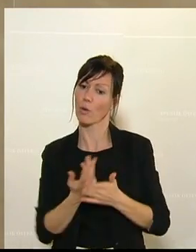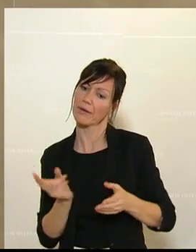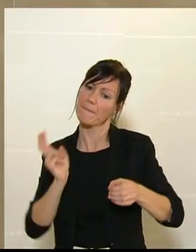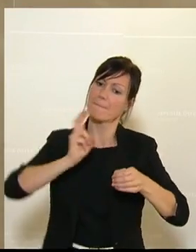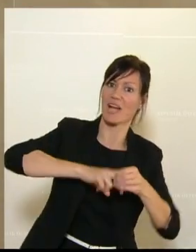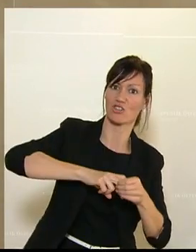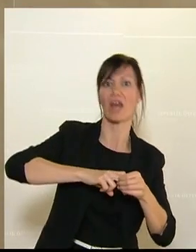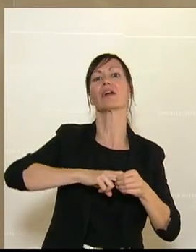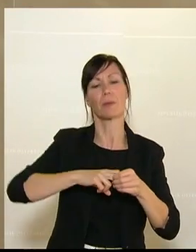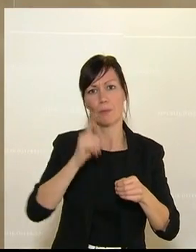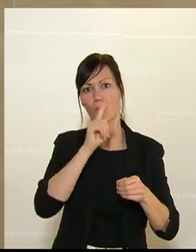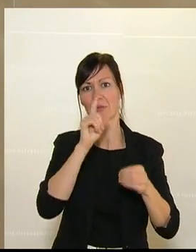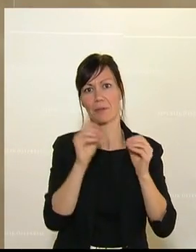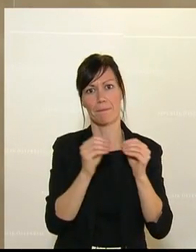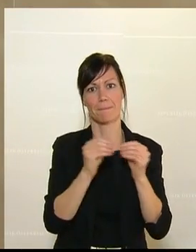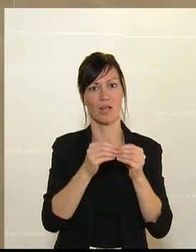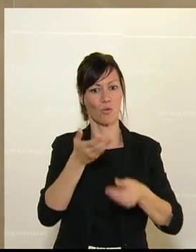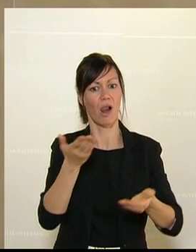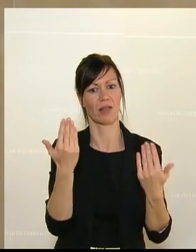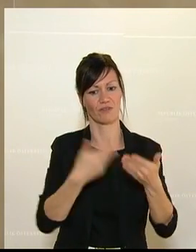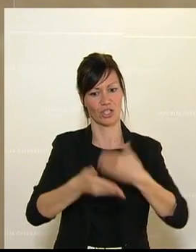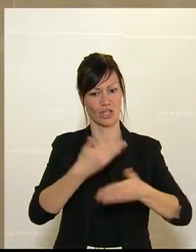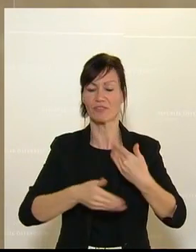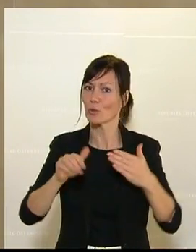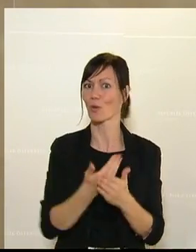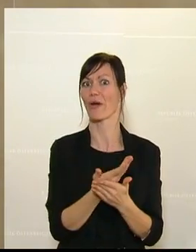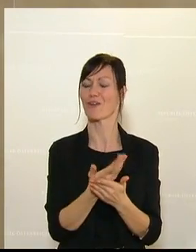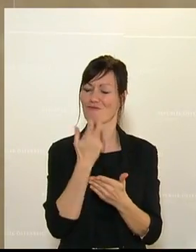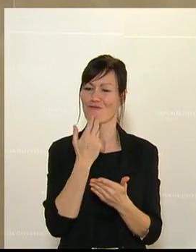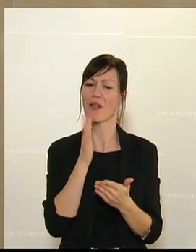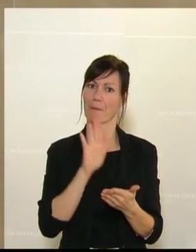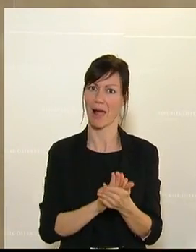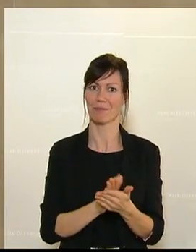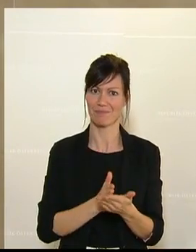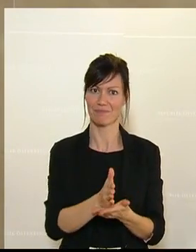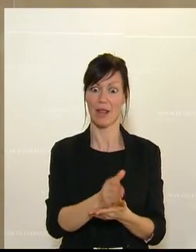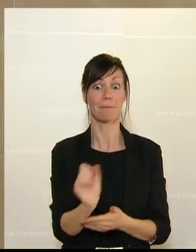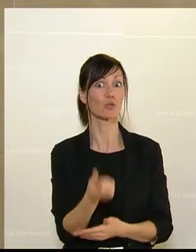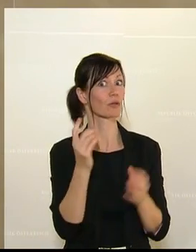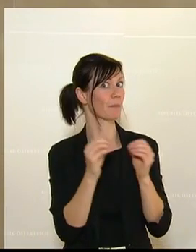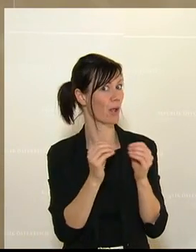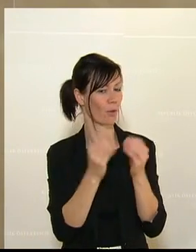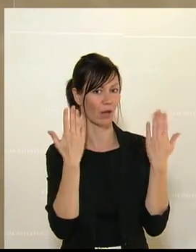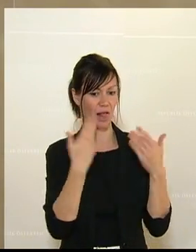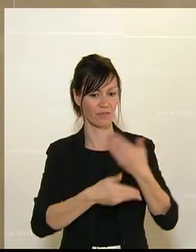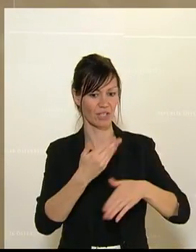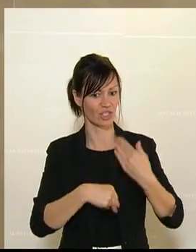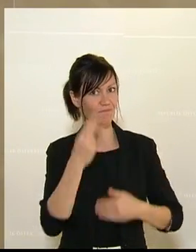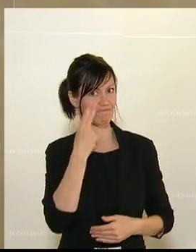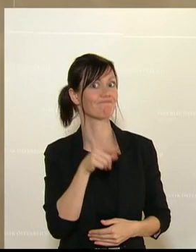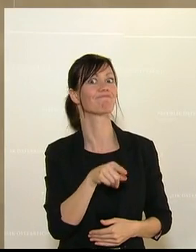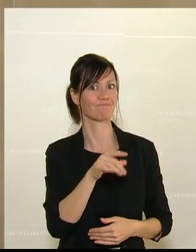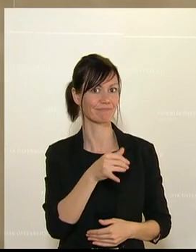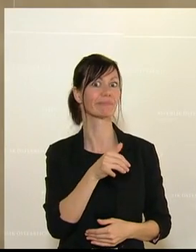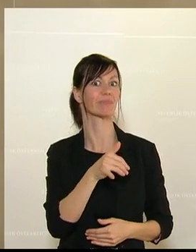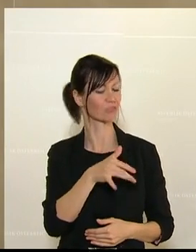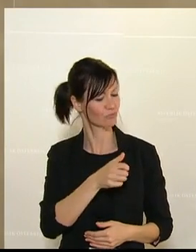und etwas Neues. Und wir wollen das beibehalten, denn wir sehen gerade in der biologischen Landwirtschaft den Weg hin